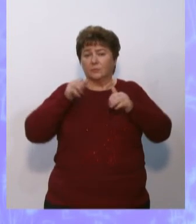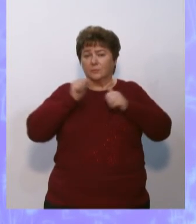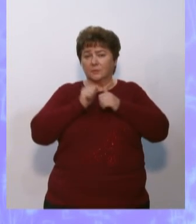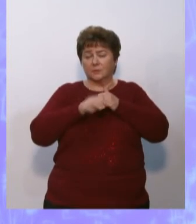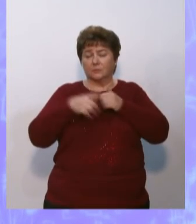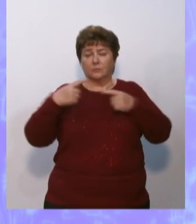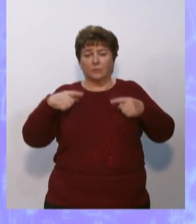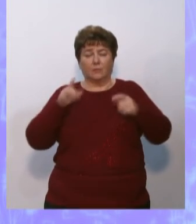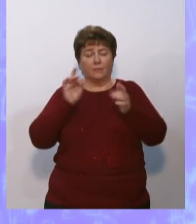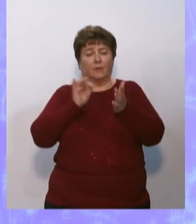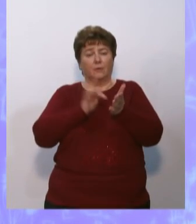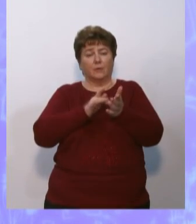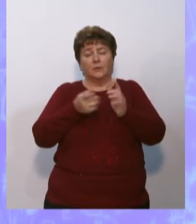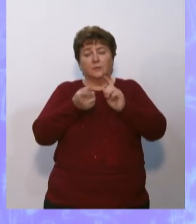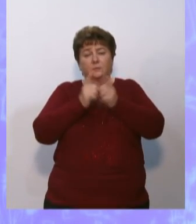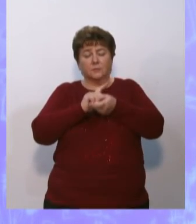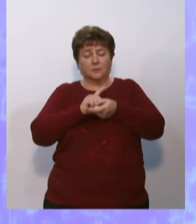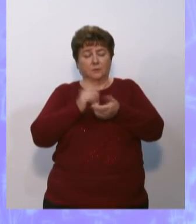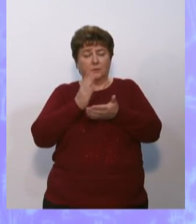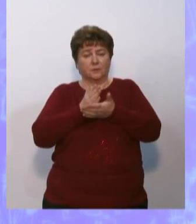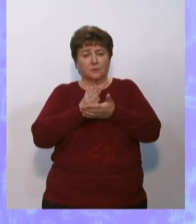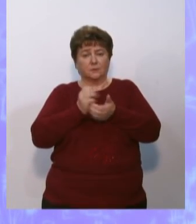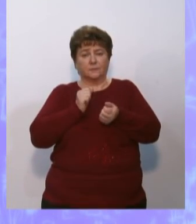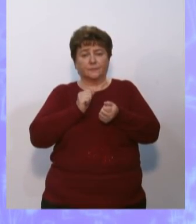другого города, так изменилось?